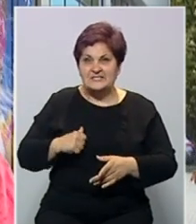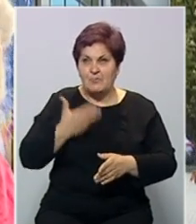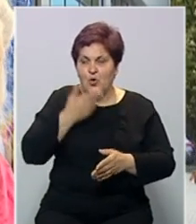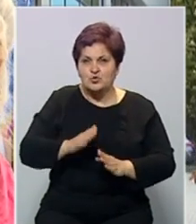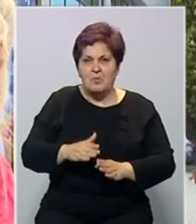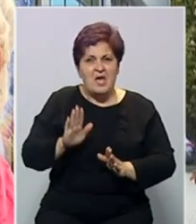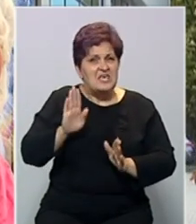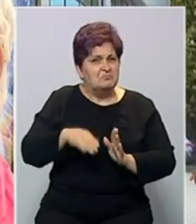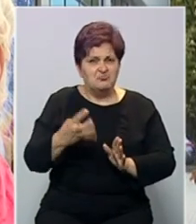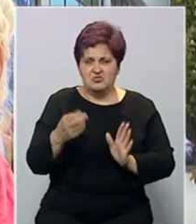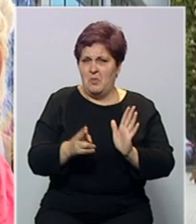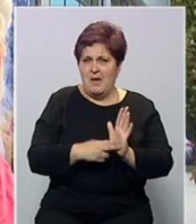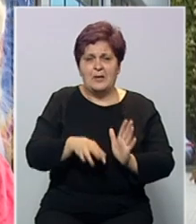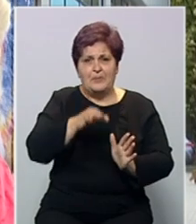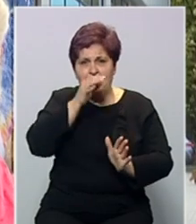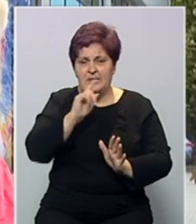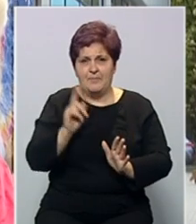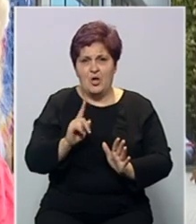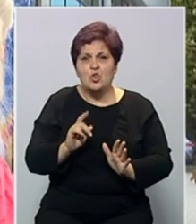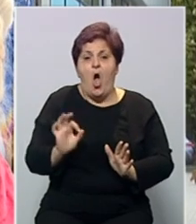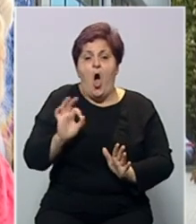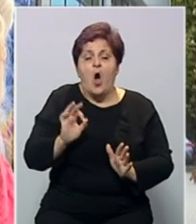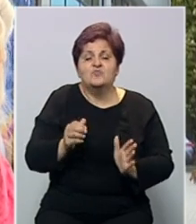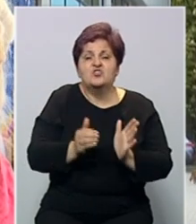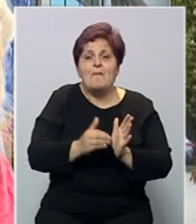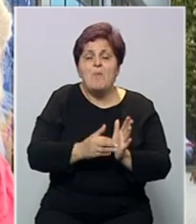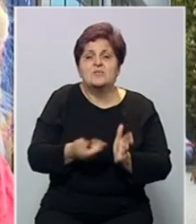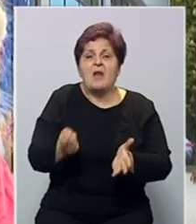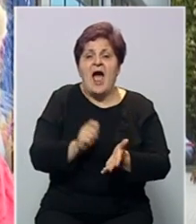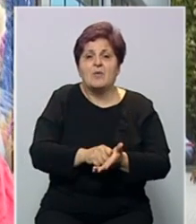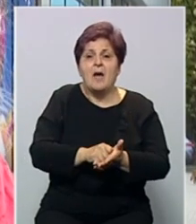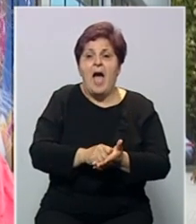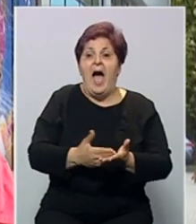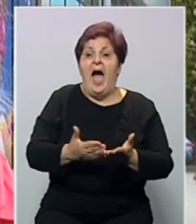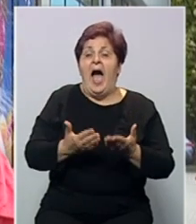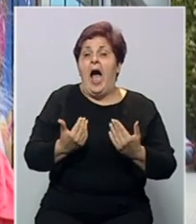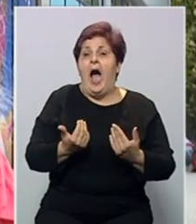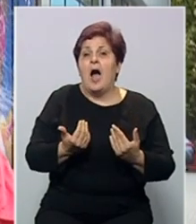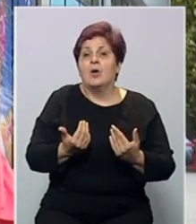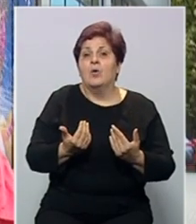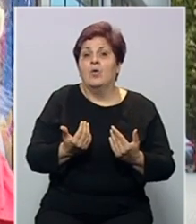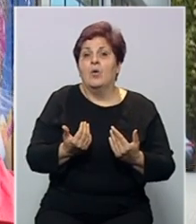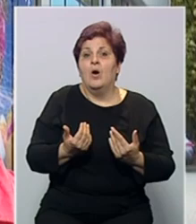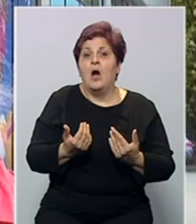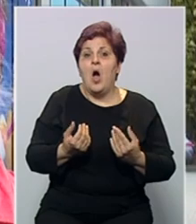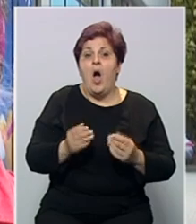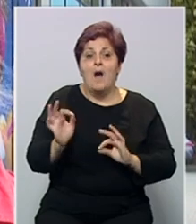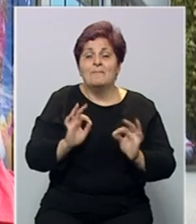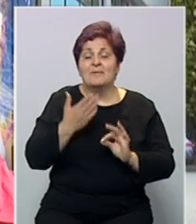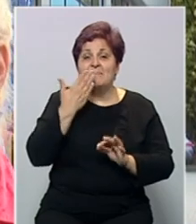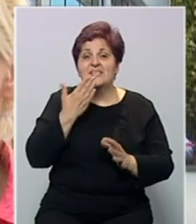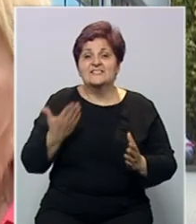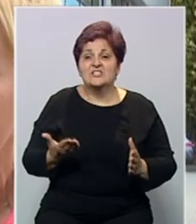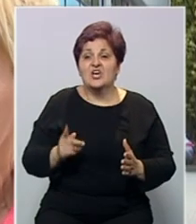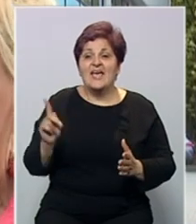mislim da ispod 400 maraka čovjek ne može da prođe. Osnovni pribor koji treba da uzme, jer ako ćeš ga opremiti za školu,